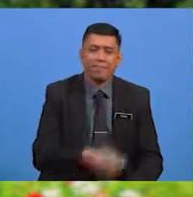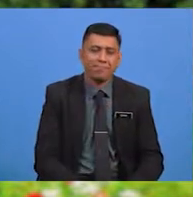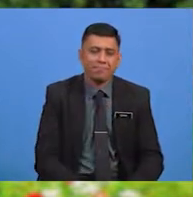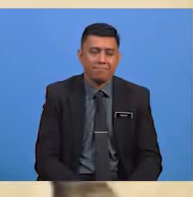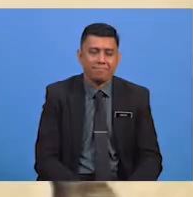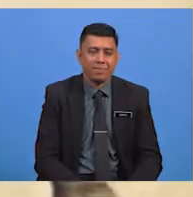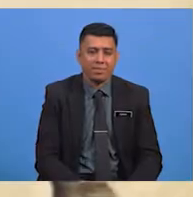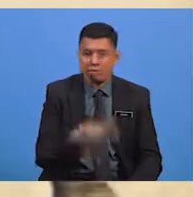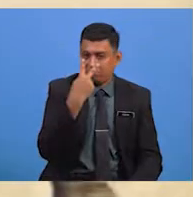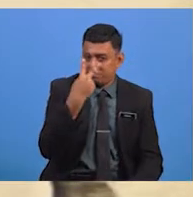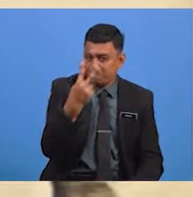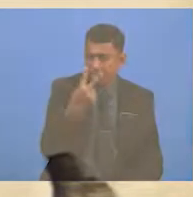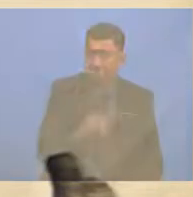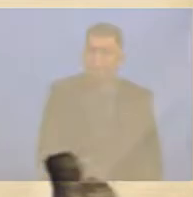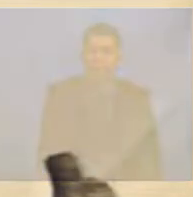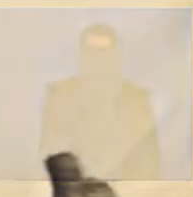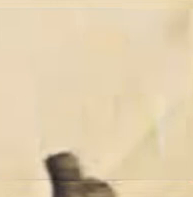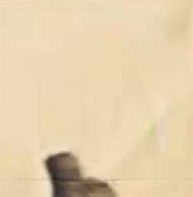Melalui Paparan Ini